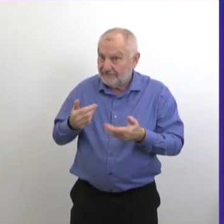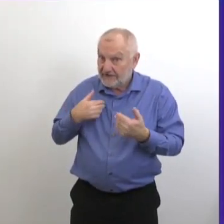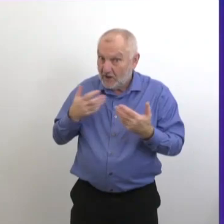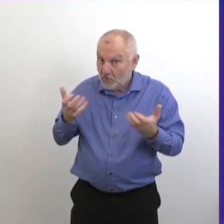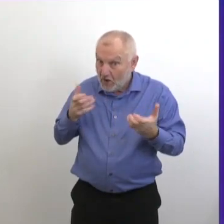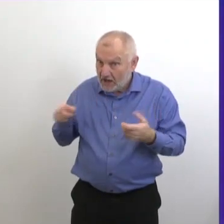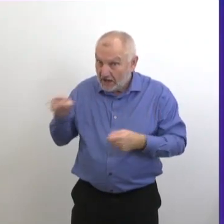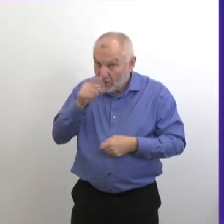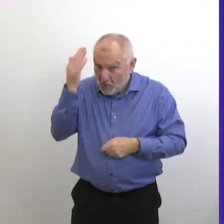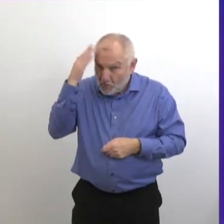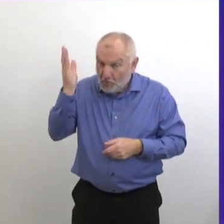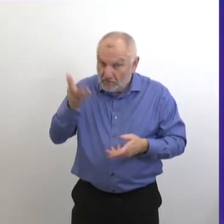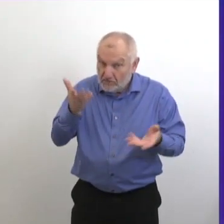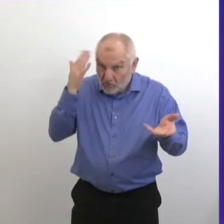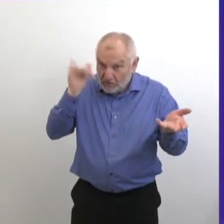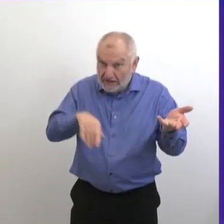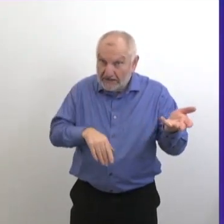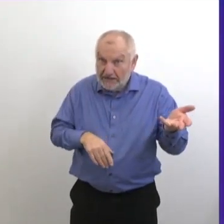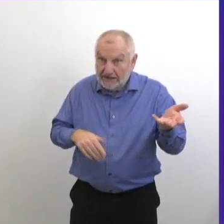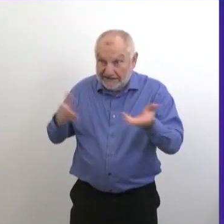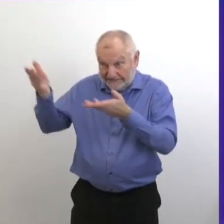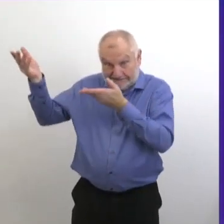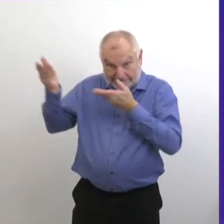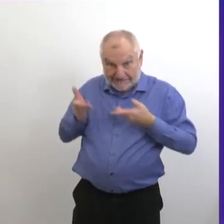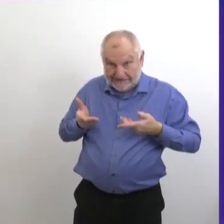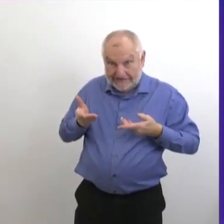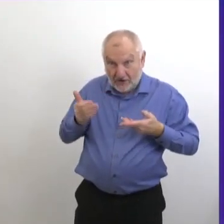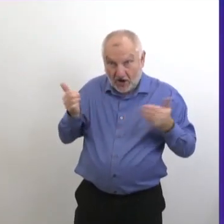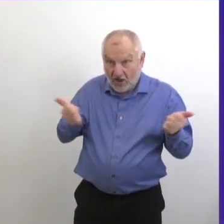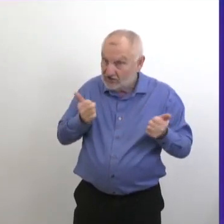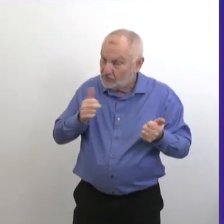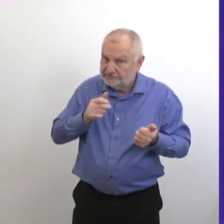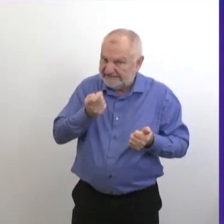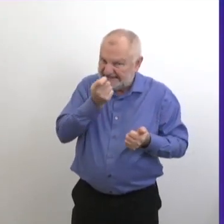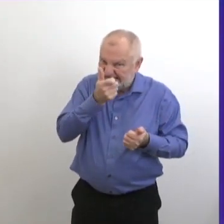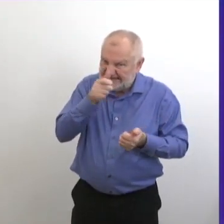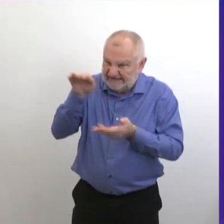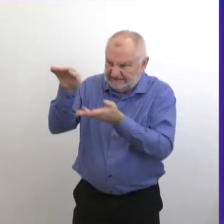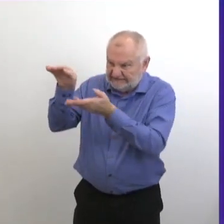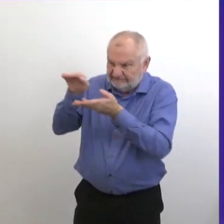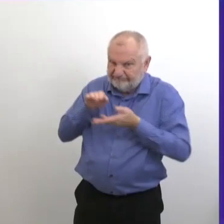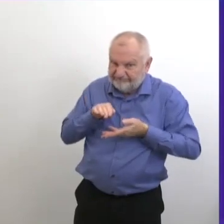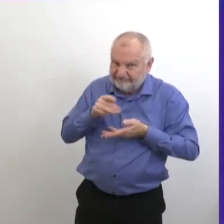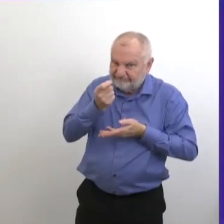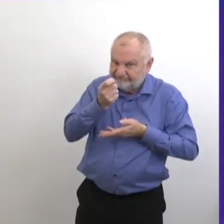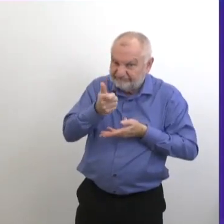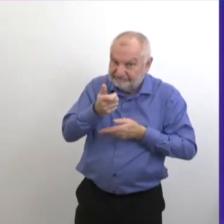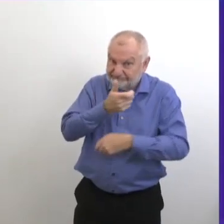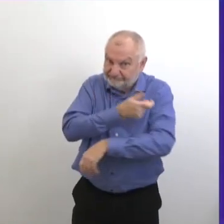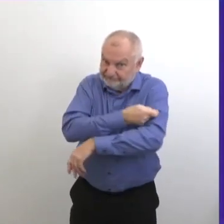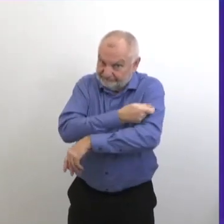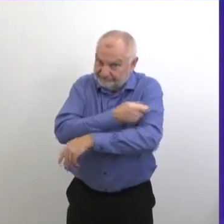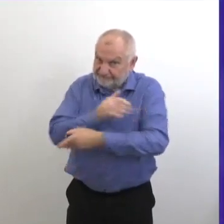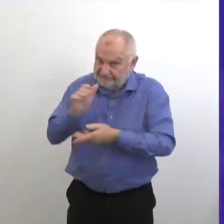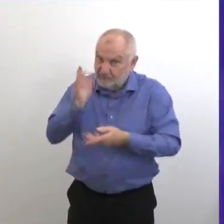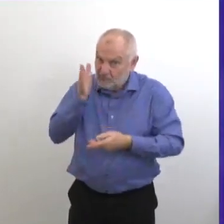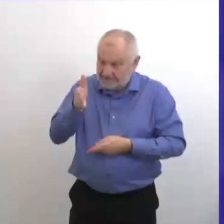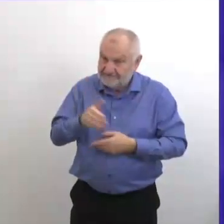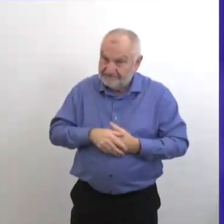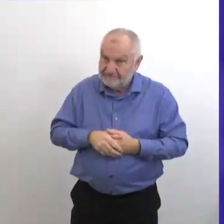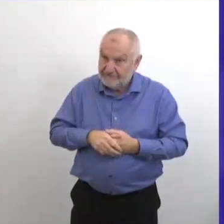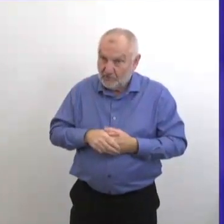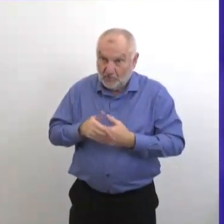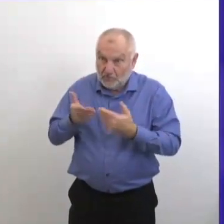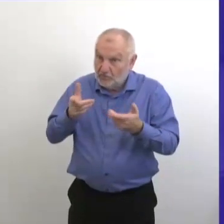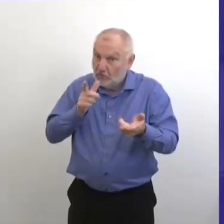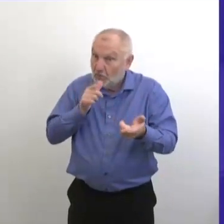rendre les attentes un peu plus raisonnables. D'accord? Vu que c'est très tôt, on aura très peu de vaccins. Et donc, il y